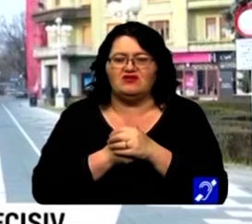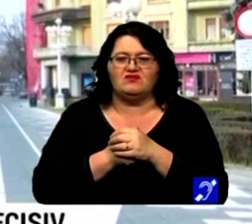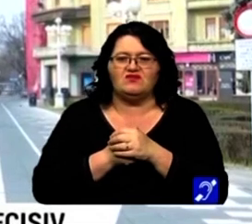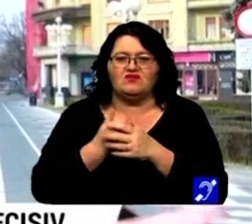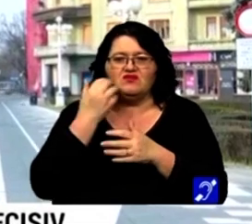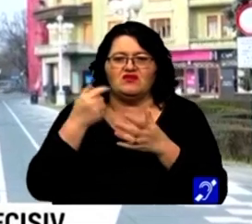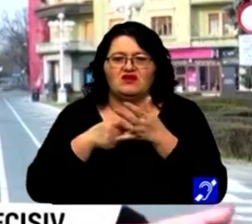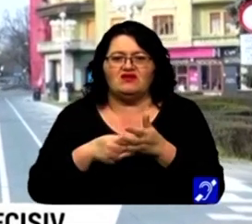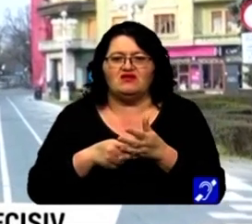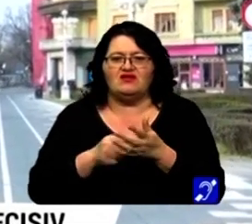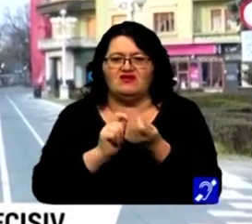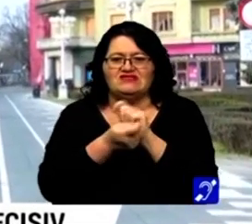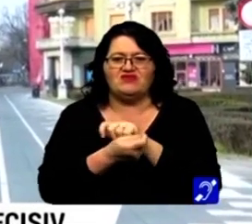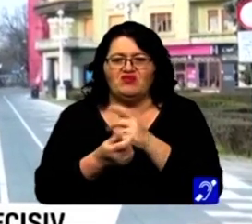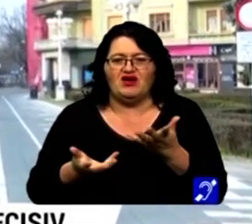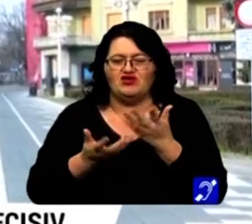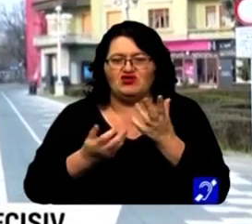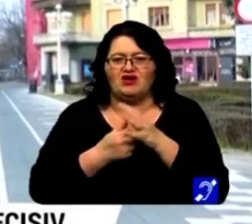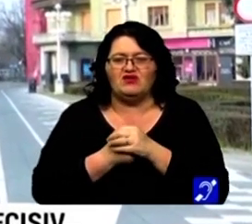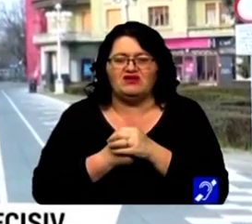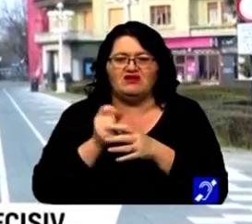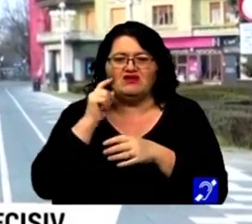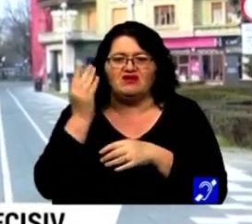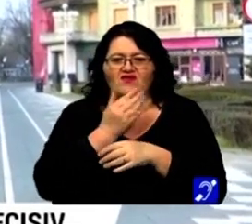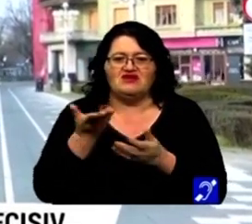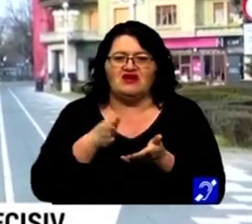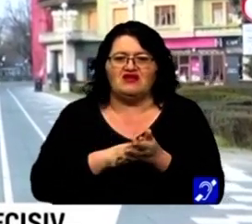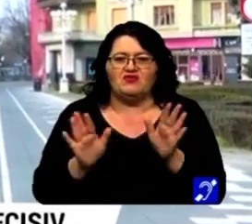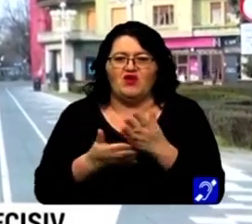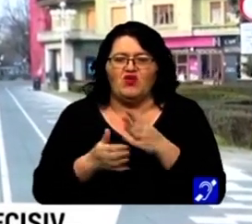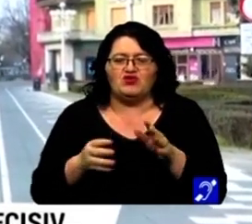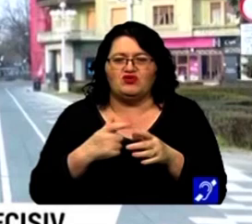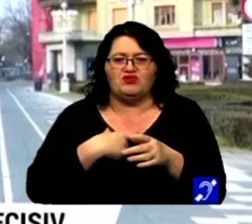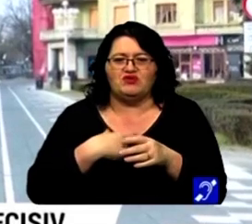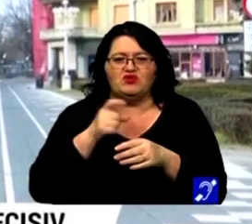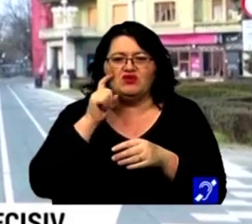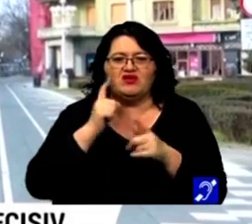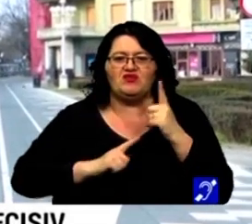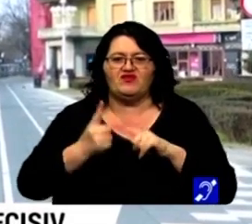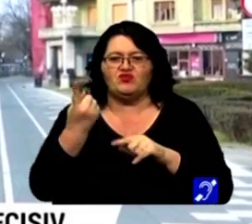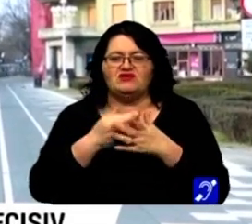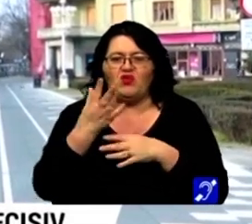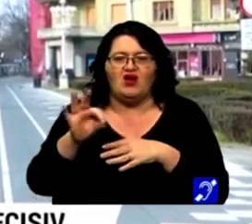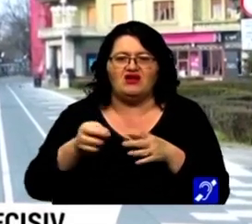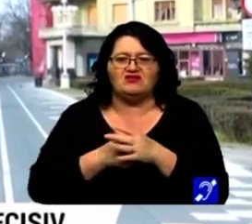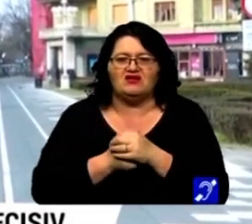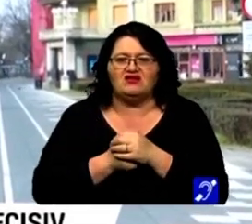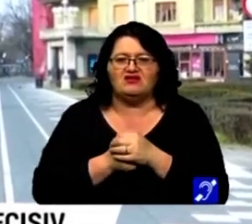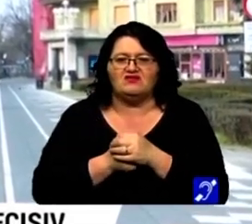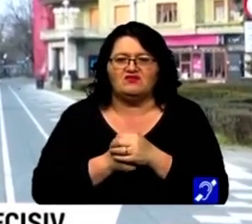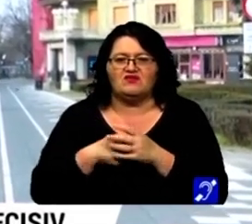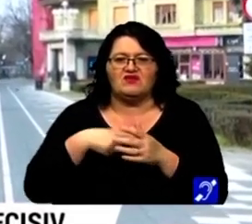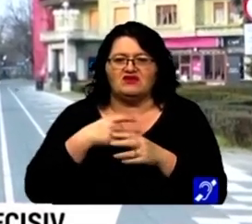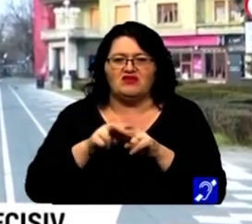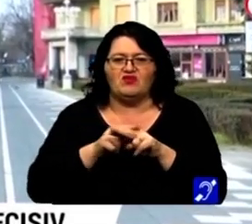Trecând prin acest switch foarte rapid, cred că am învățat să ne adaptăm la ambele variante și nu cred că preferăm una sau cealaltă. Adică